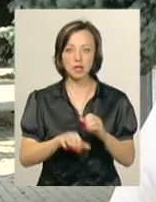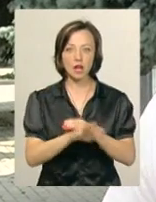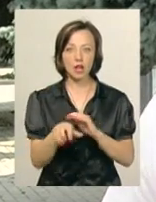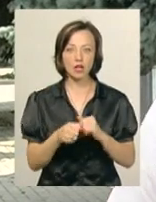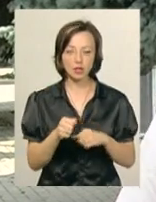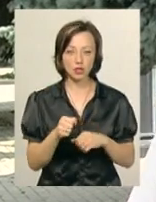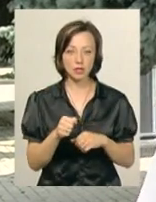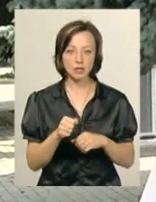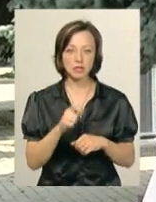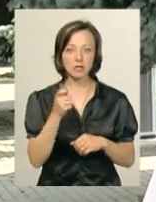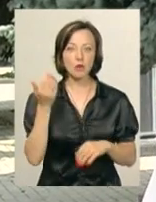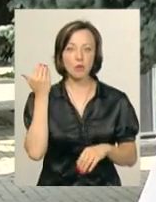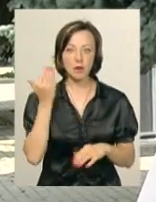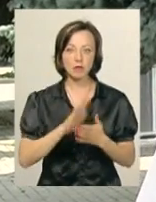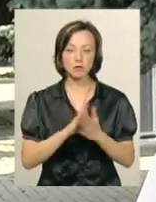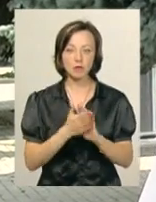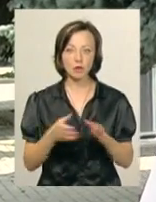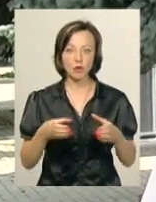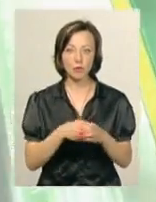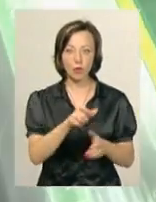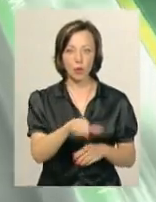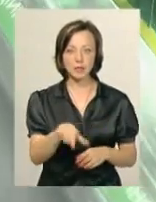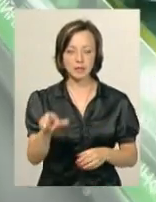за попередні змови групи осіб.